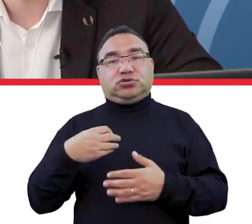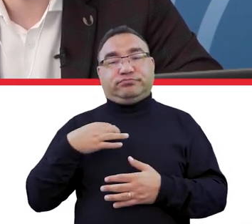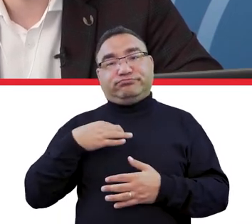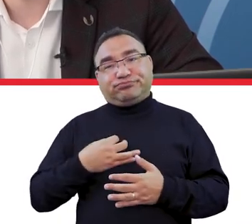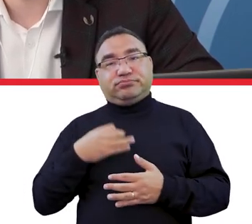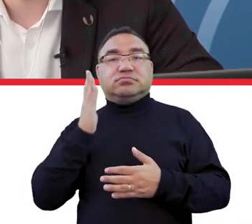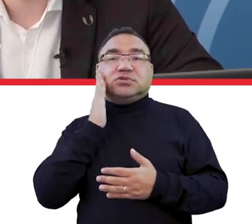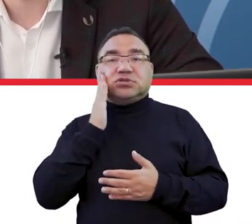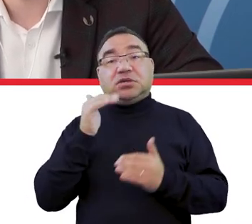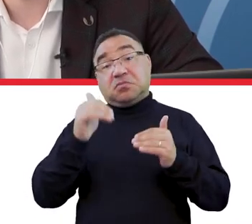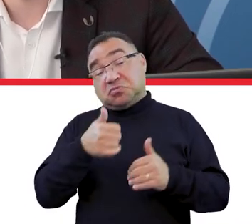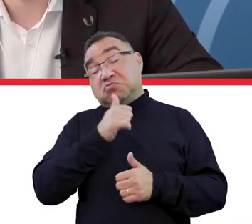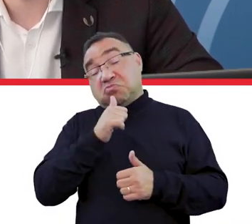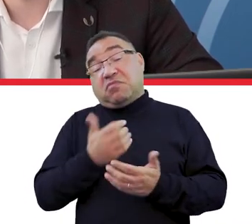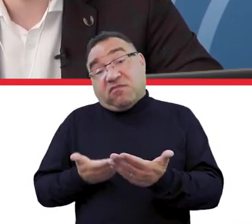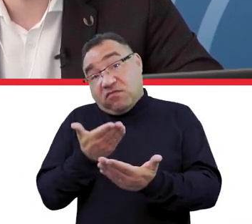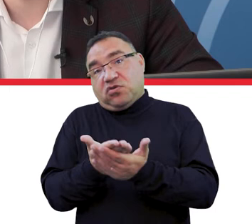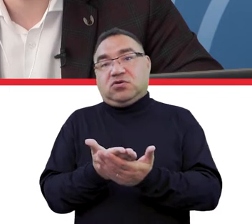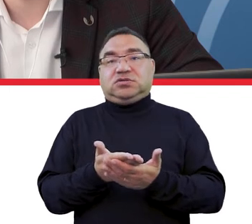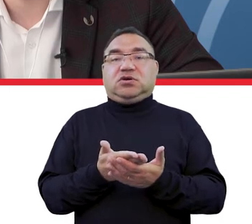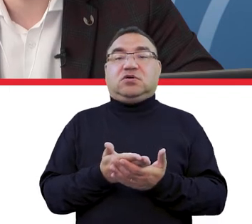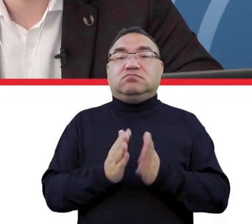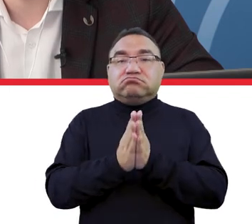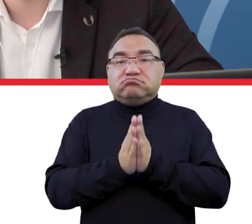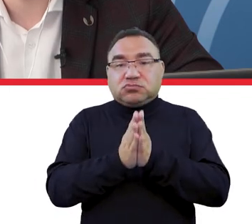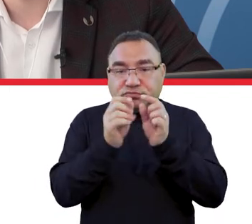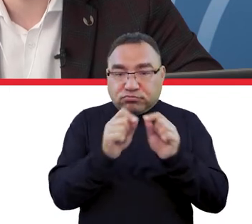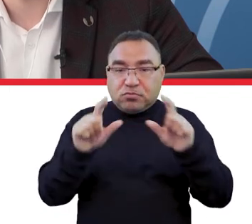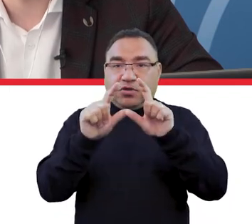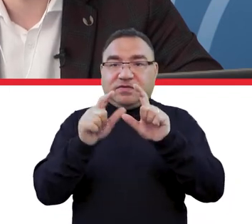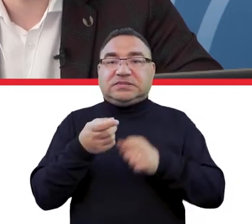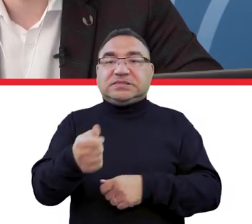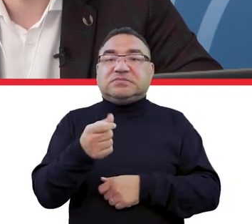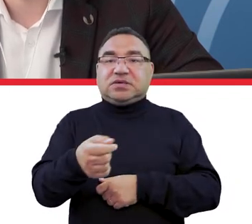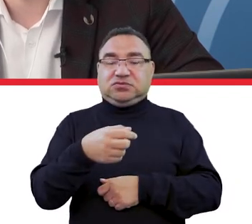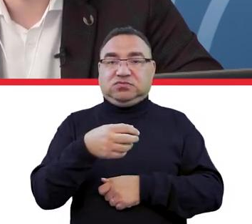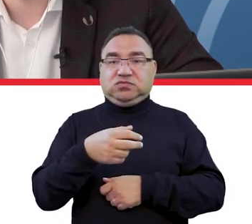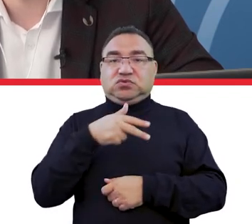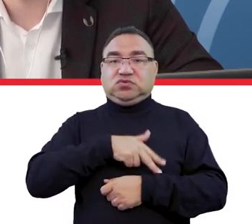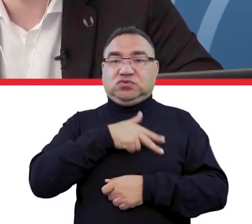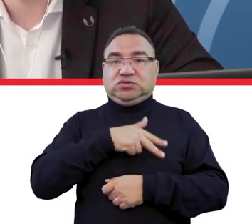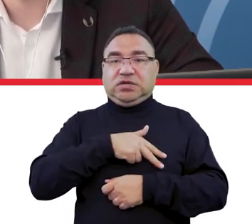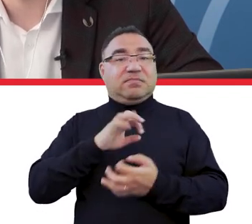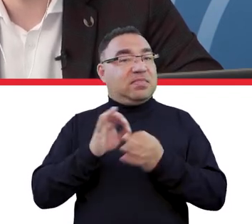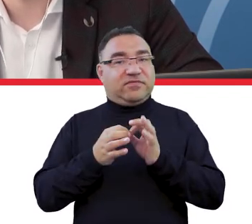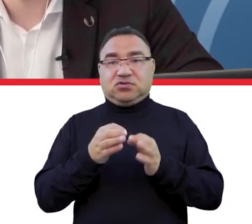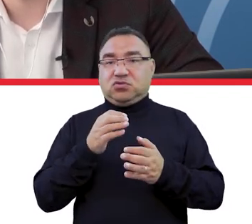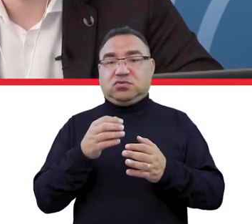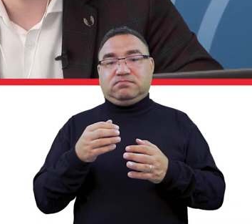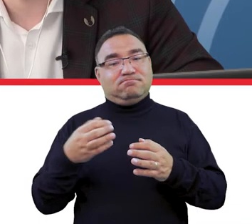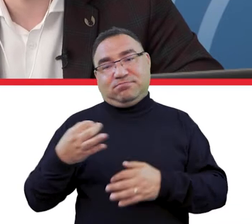może być powodem wniosku o zwiększenie kwoty stypendium socjalnego, nawet jak to dotyczy wynajmu